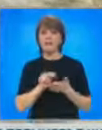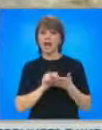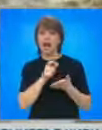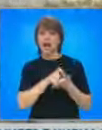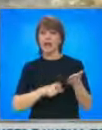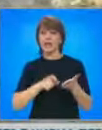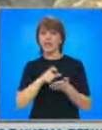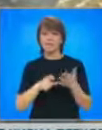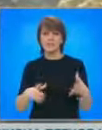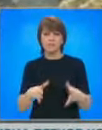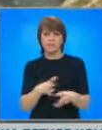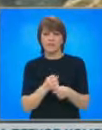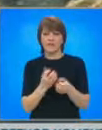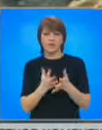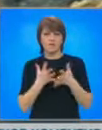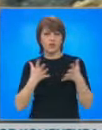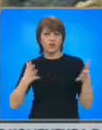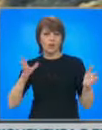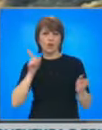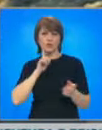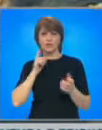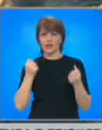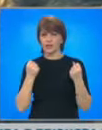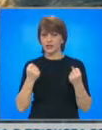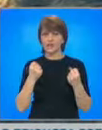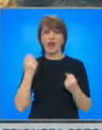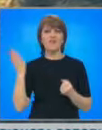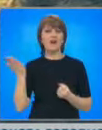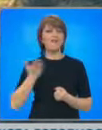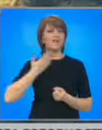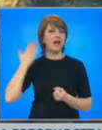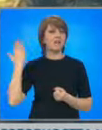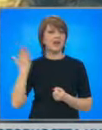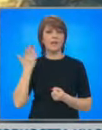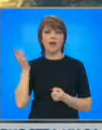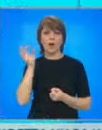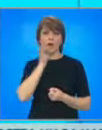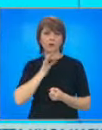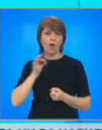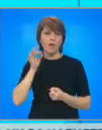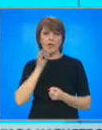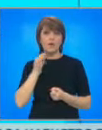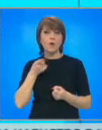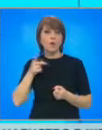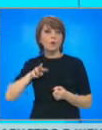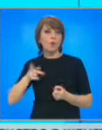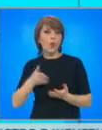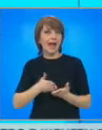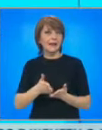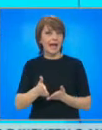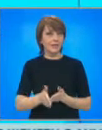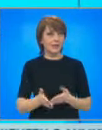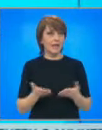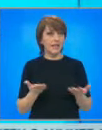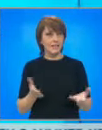спасява още хиляди във времена, когато не са били достъпни други методи за лечение. Сега поглеждаме